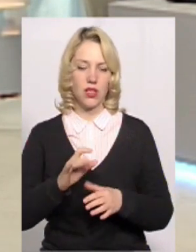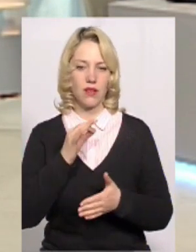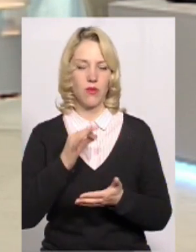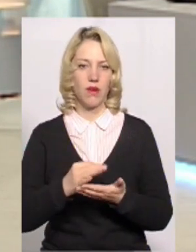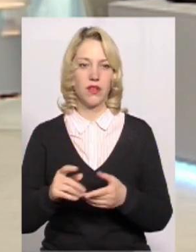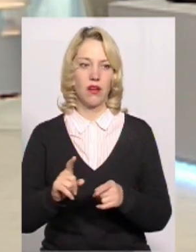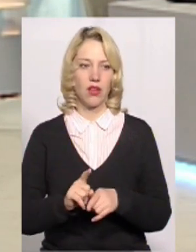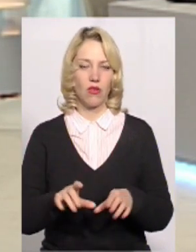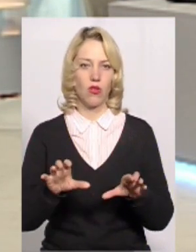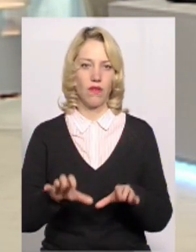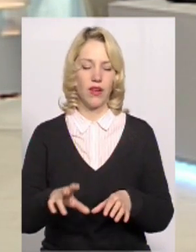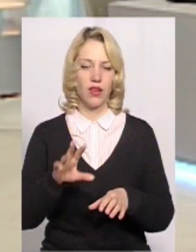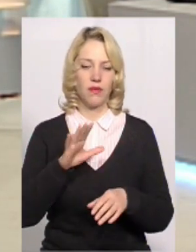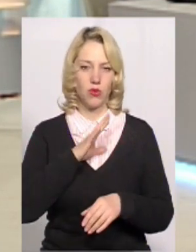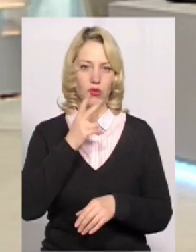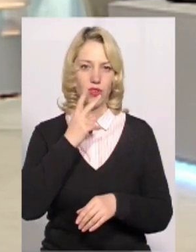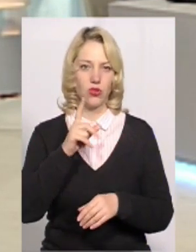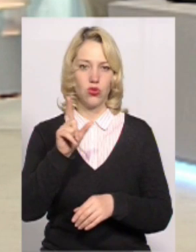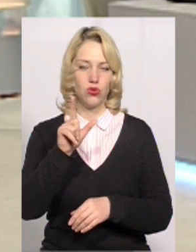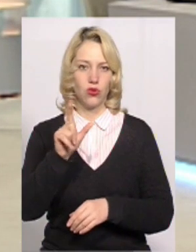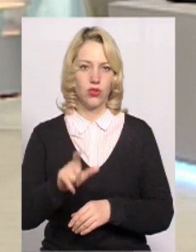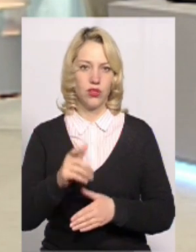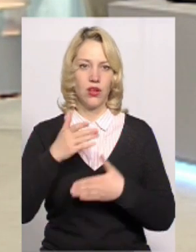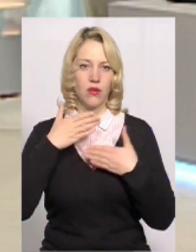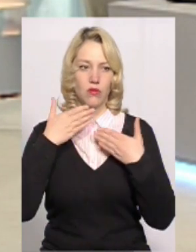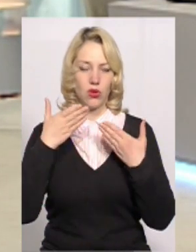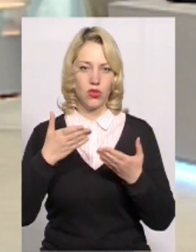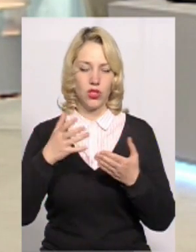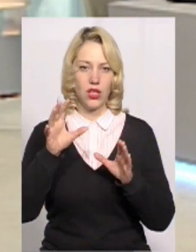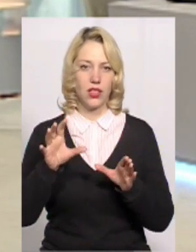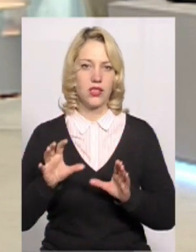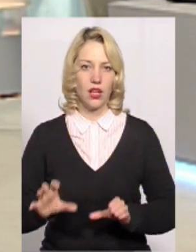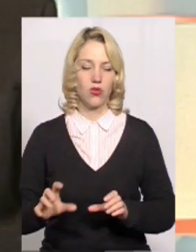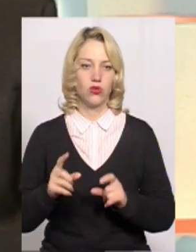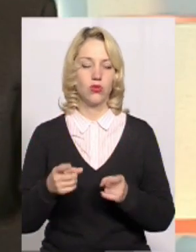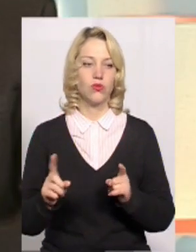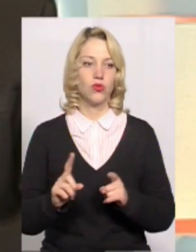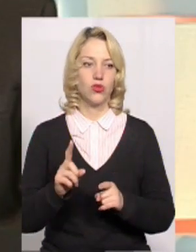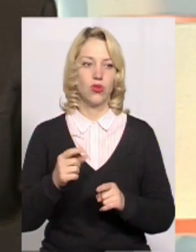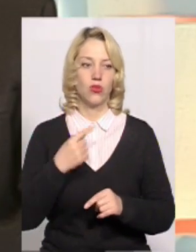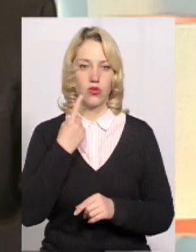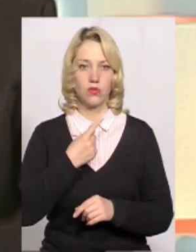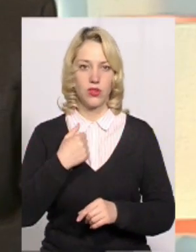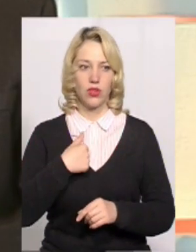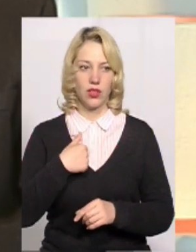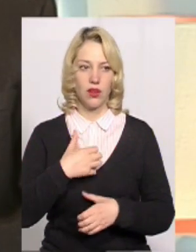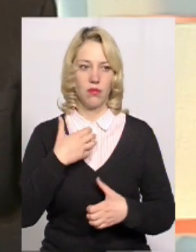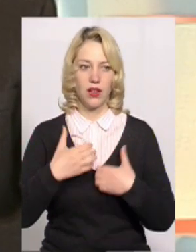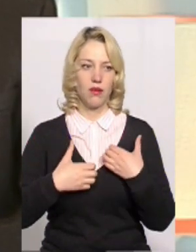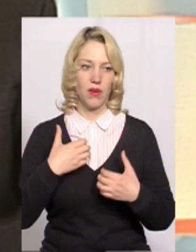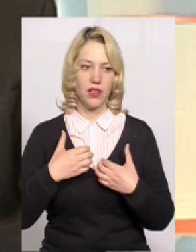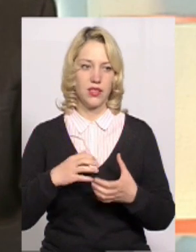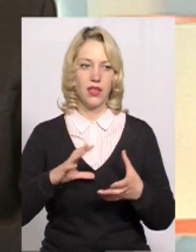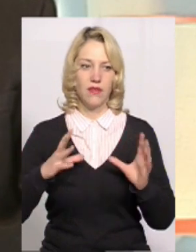відповідальна голова. І дійсно було видно, що людина прочитала закон. Тому що особисто я б переймалася